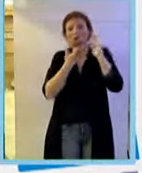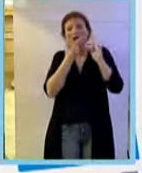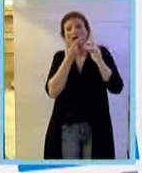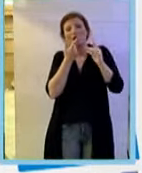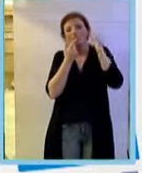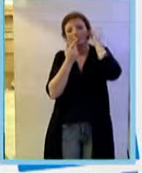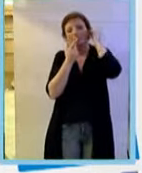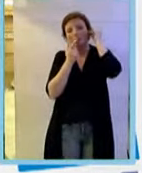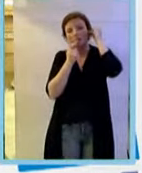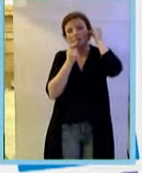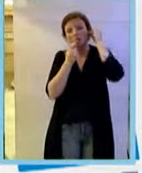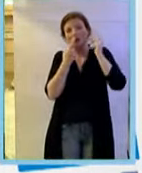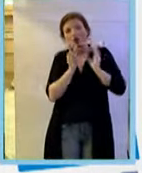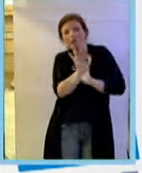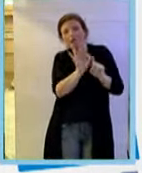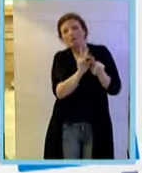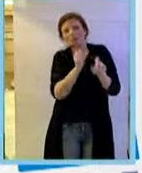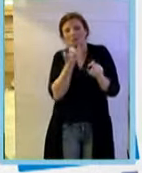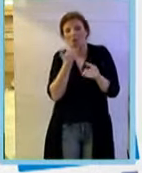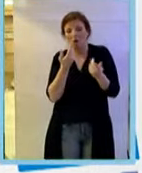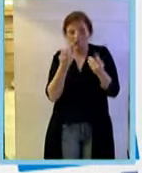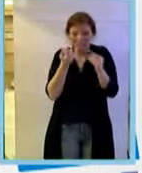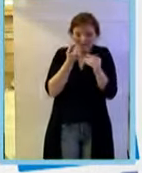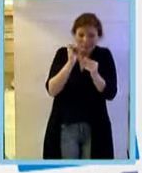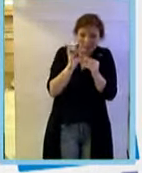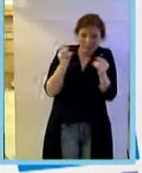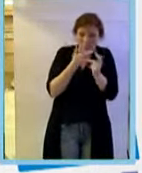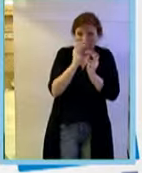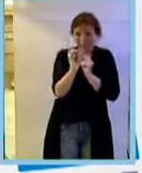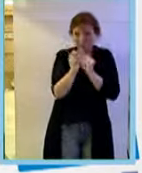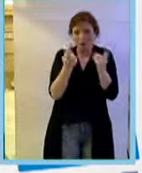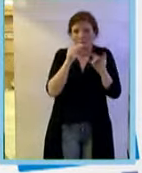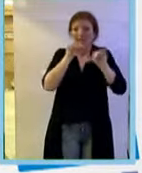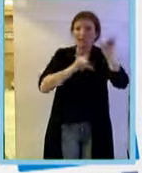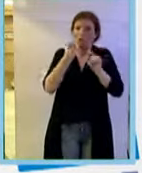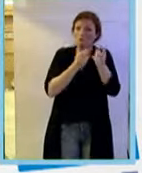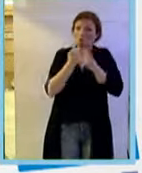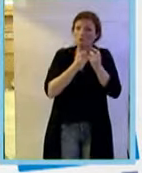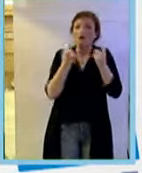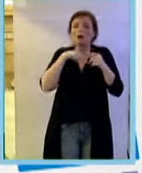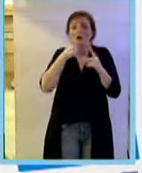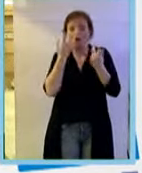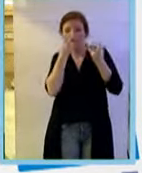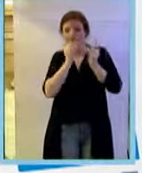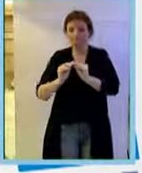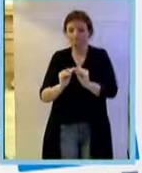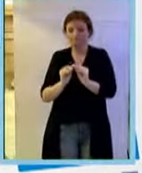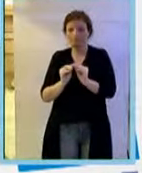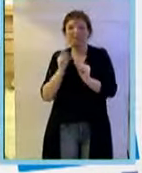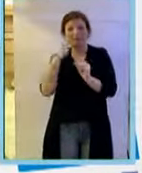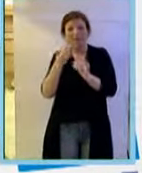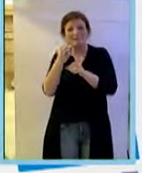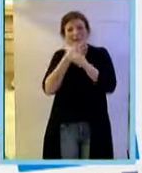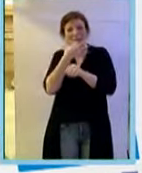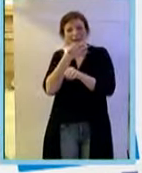piccoli campioni chirurgici abbiamo messo a punto un FAD derivato dal Bevacizium un